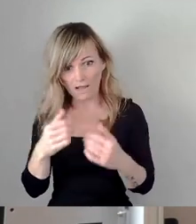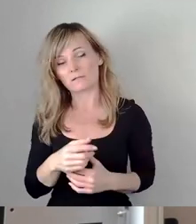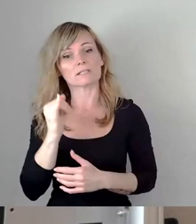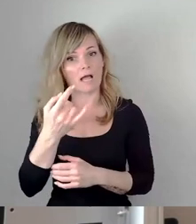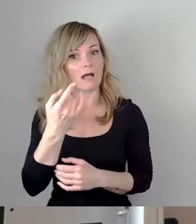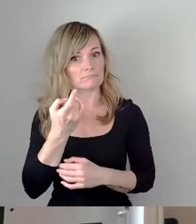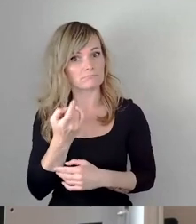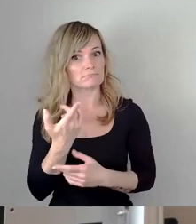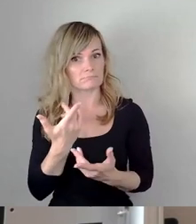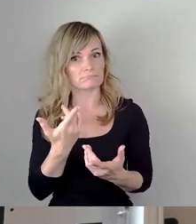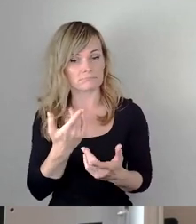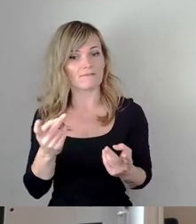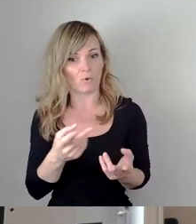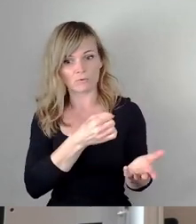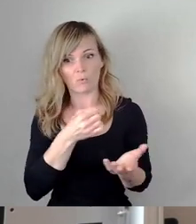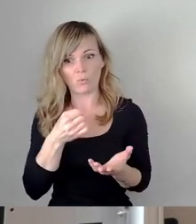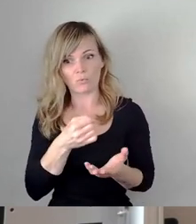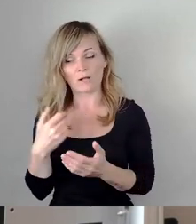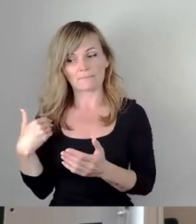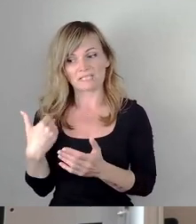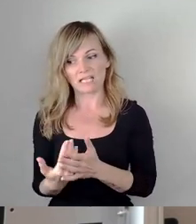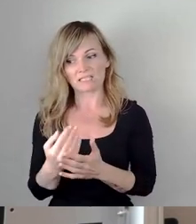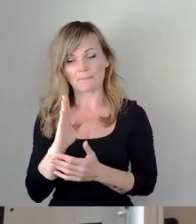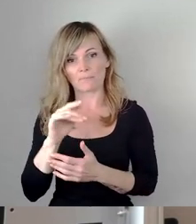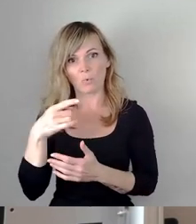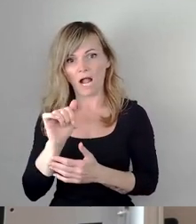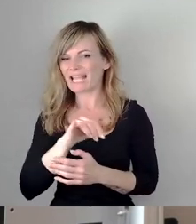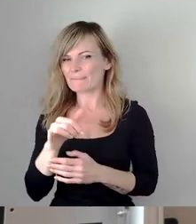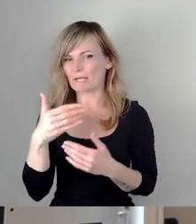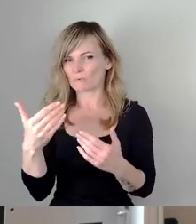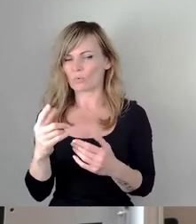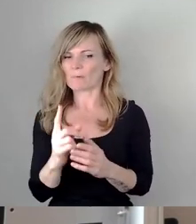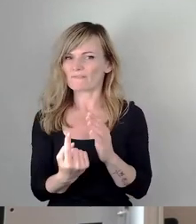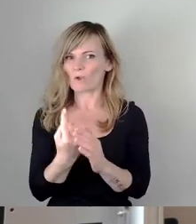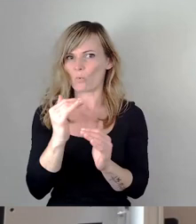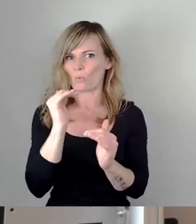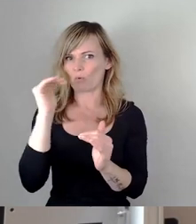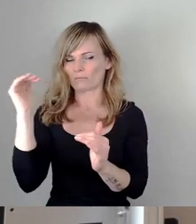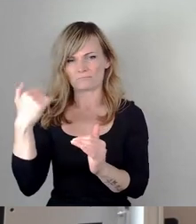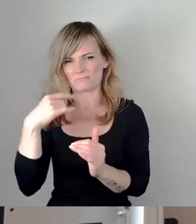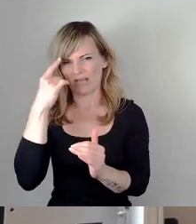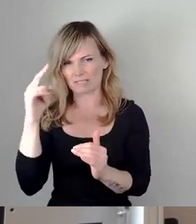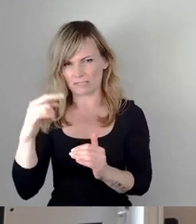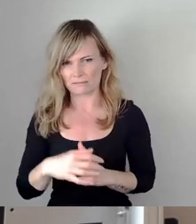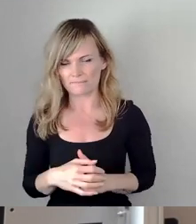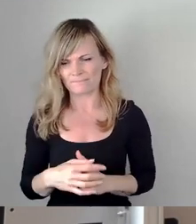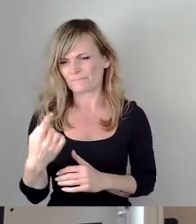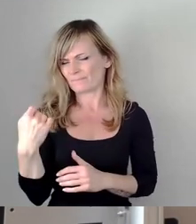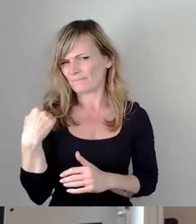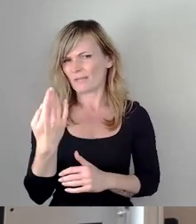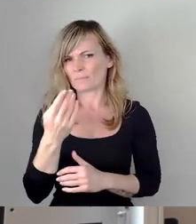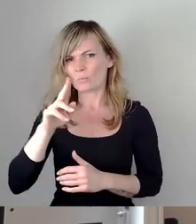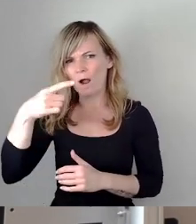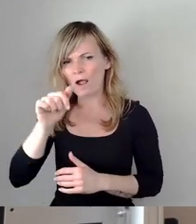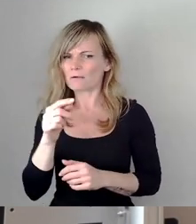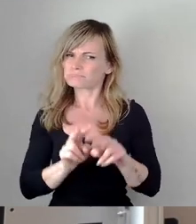Buga bisher so gewesen, aber wie hoch diese Förderungen sind, das wissen wir nicht und das ist auch bei vergangenen Bugas durchaus sehr unterschiedlich gewesen.